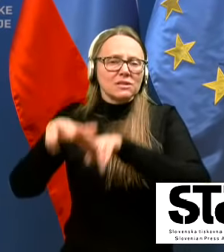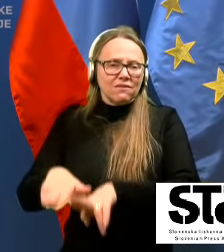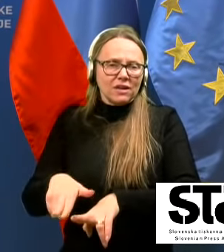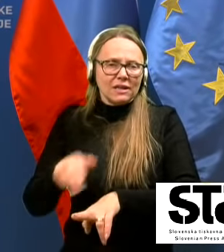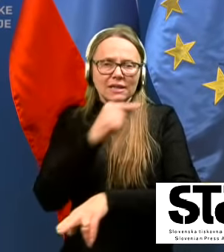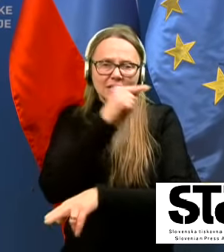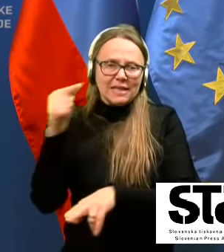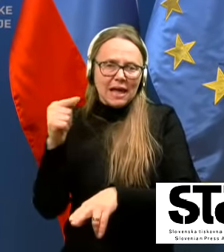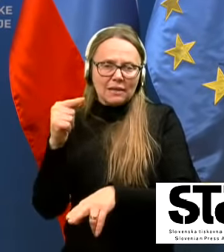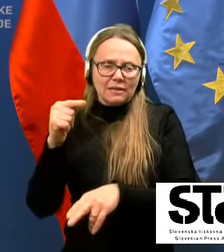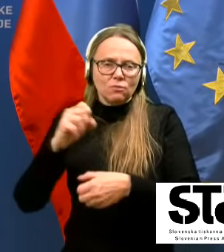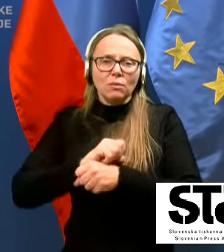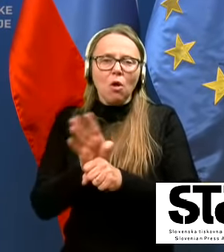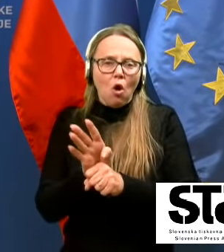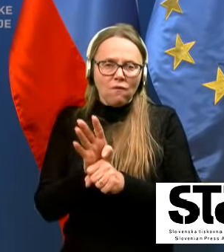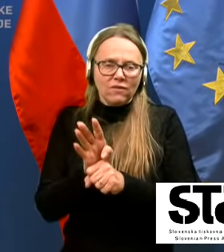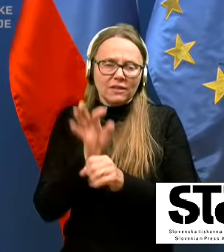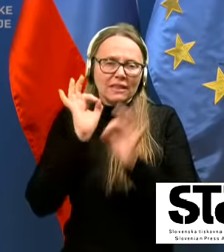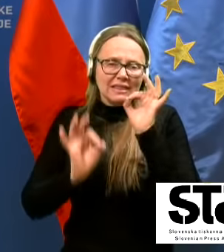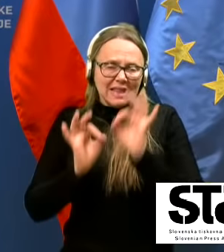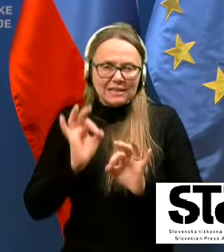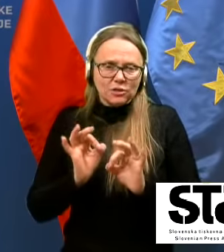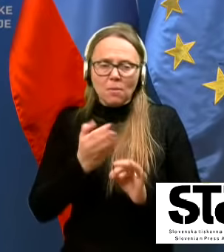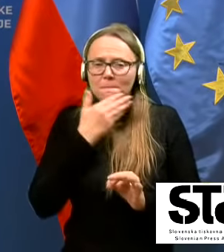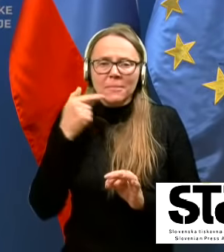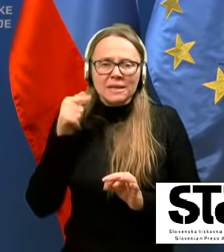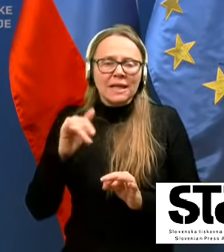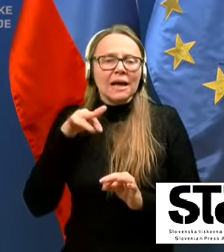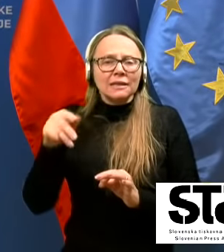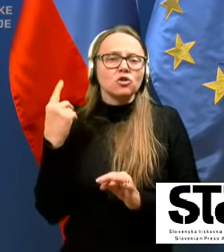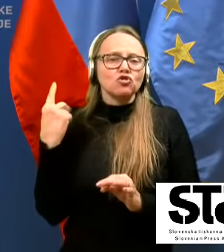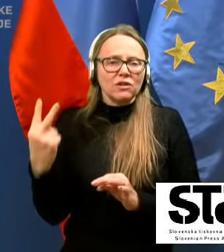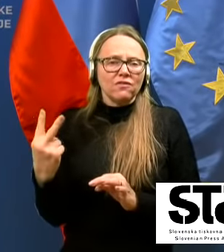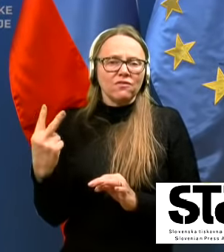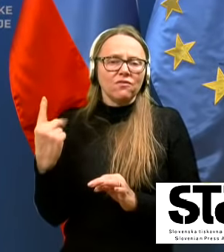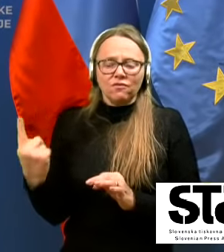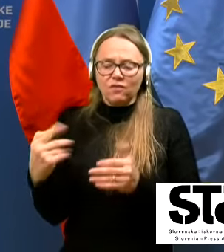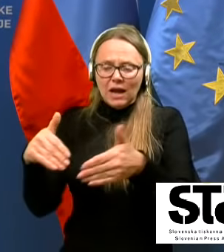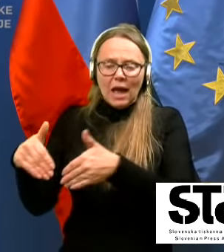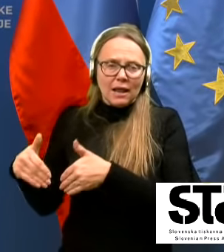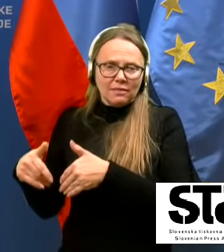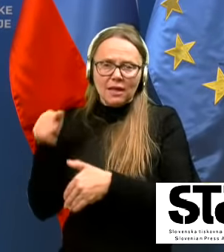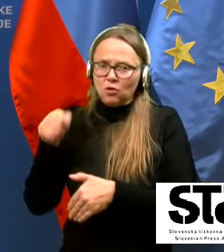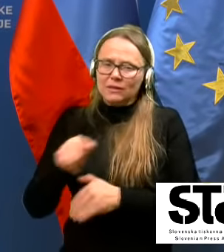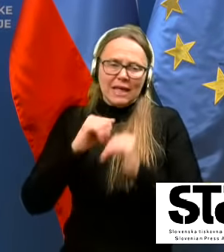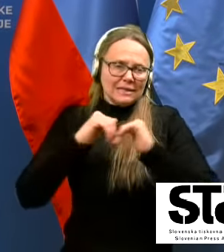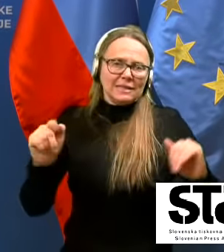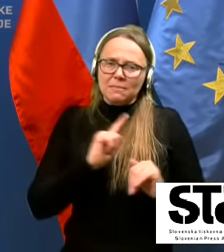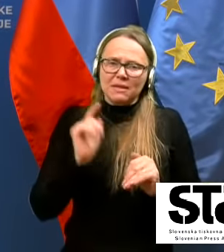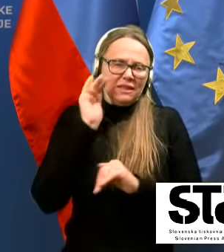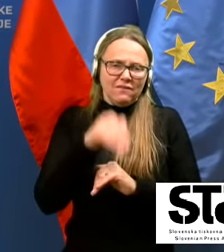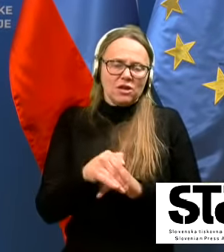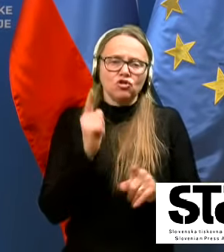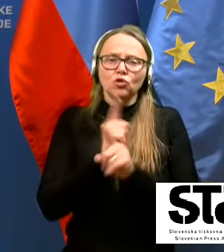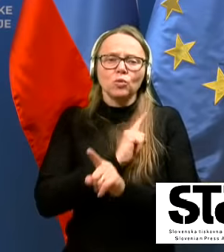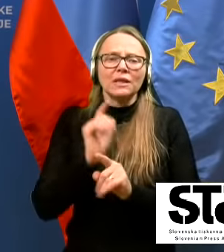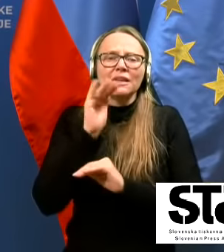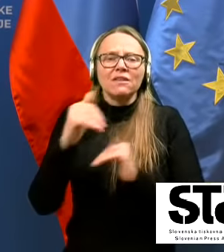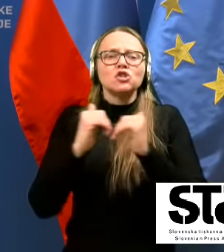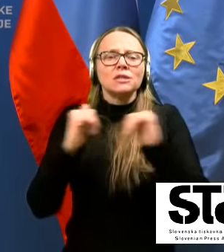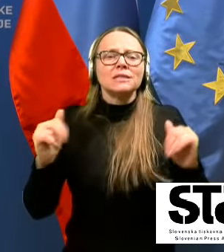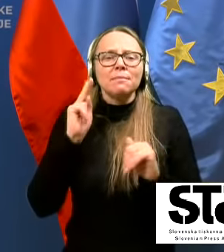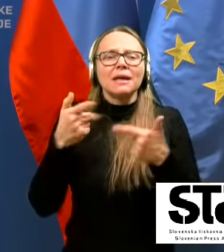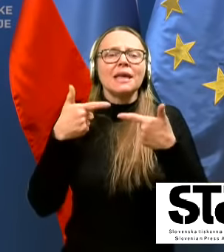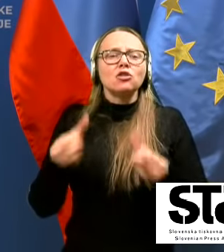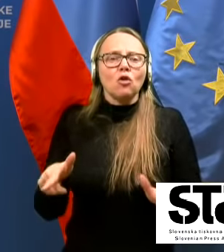negativnim COVID testom oziroma brez tega, da so učili v karanteno. Te izjeme ni več. Protokolni izjeme, ki je